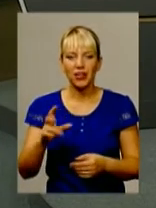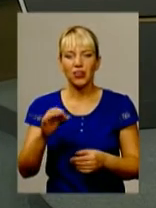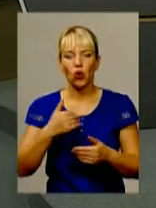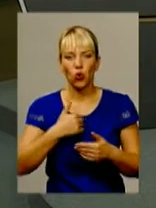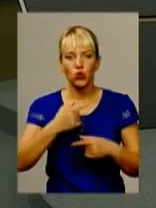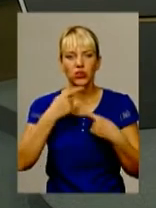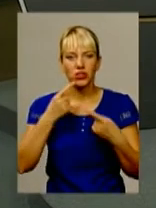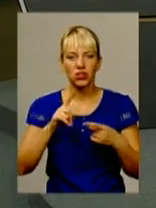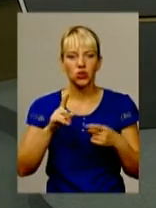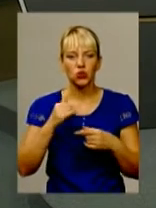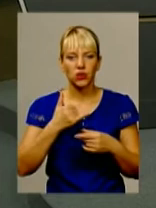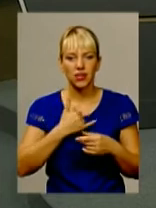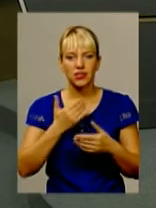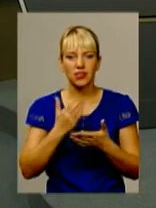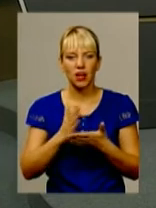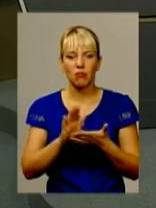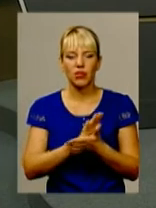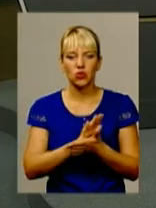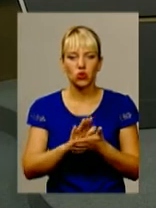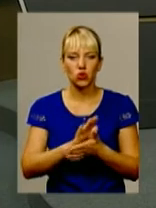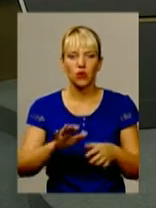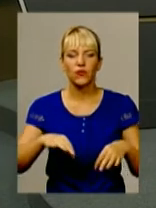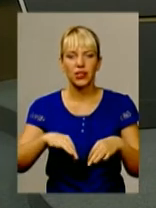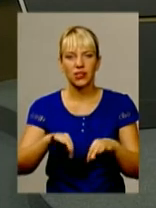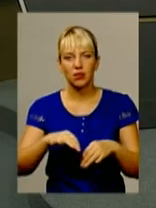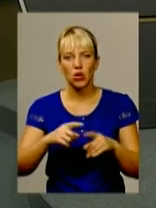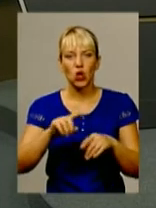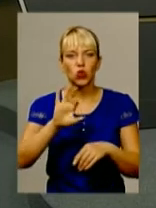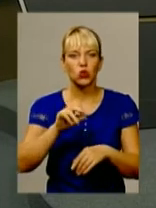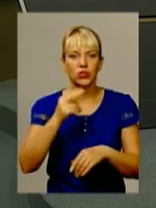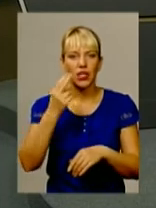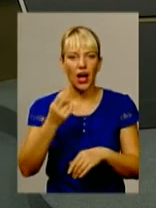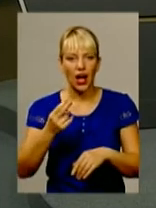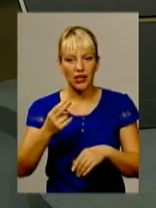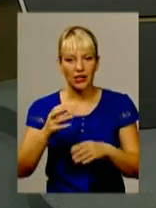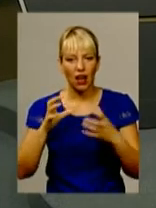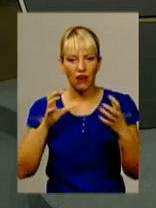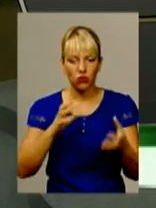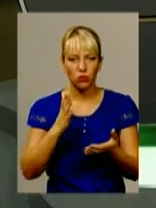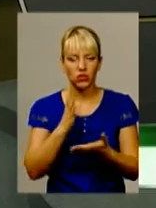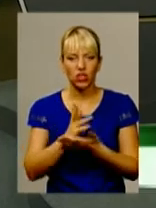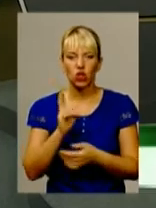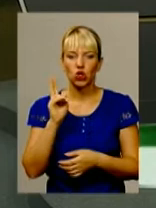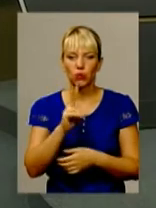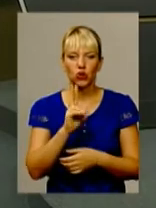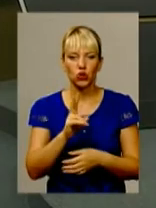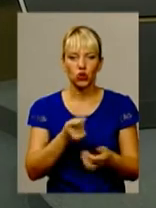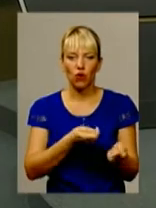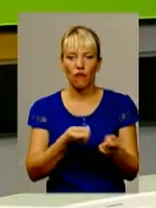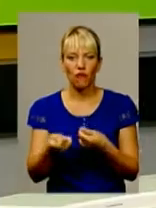що в нас є і безкоштовний транспорт, і соціальні автобуси. Є тролейбуси, які возять теж безкоштовно